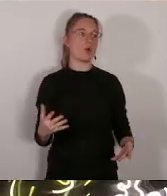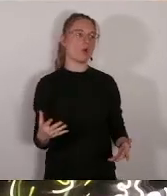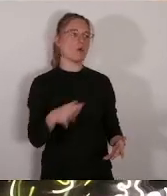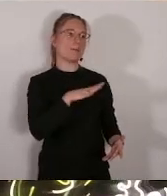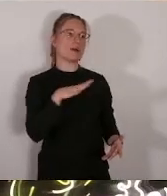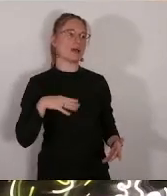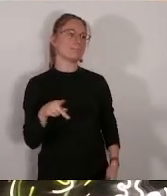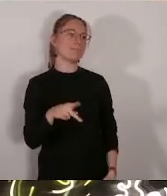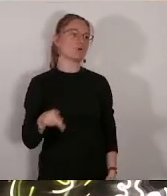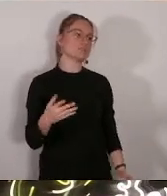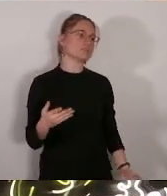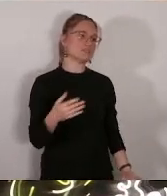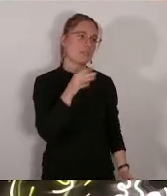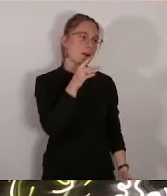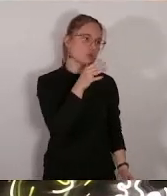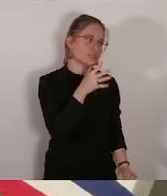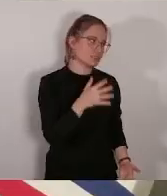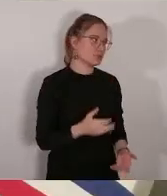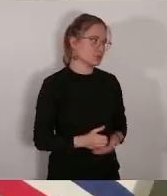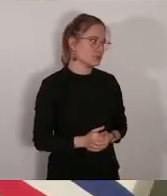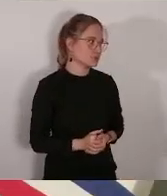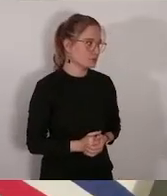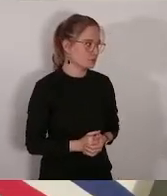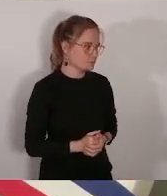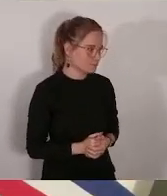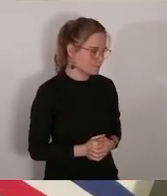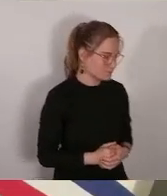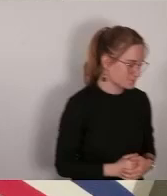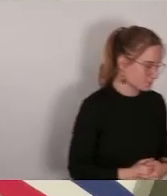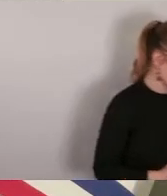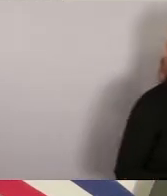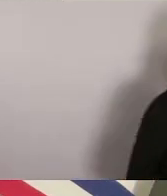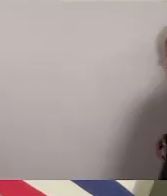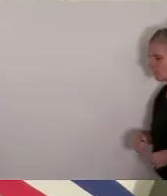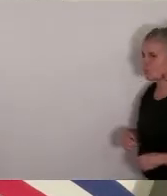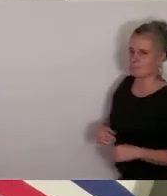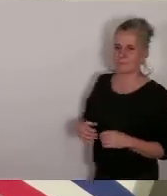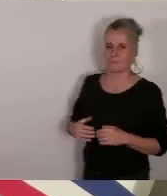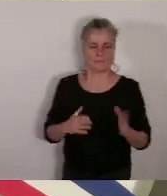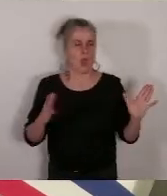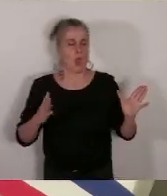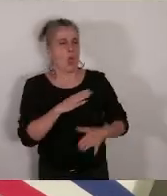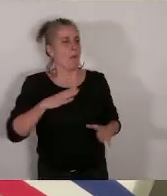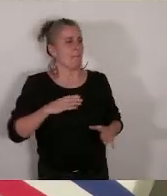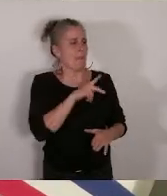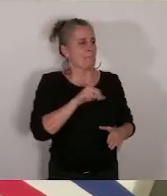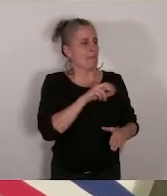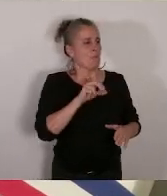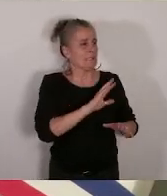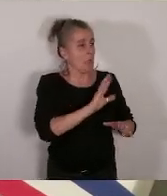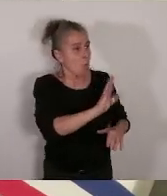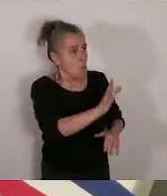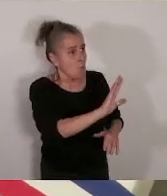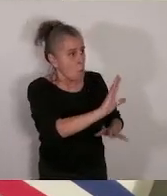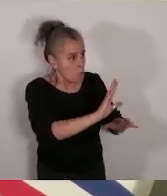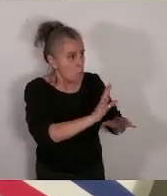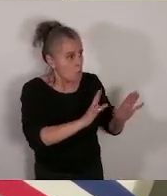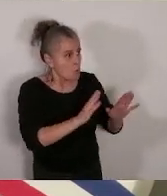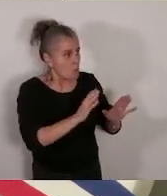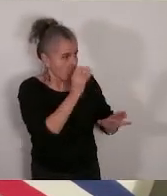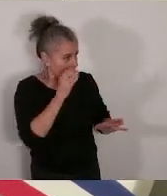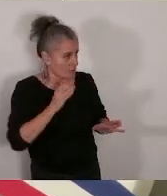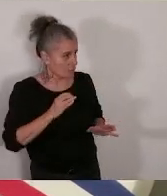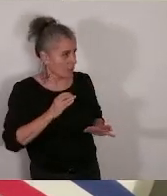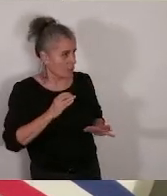souffrance là. Non, mais c'est pas du tout une souffrance. Si, vous explique.'est pareil, c'est la loi. Madame, vous m'écoutez.